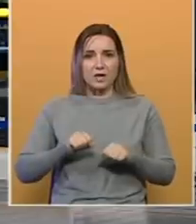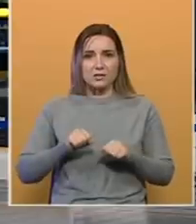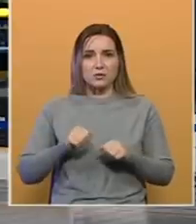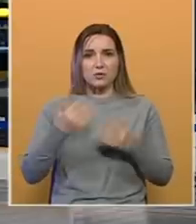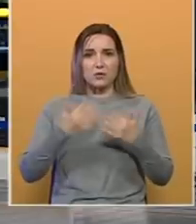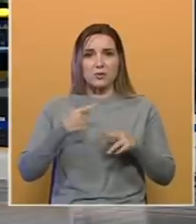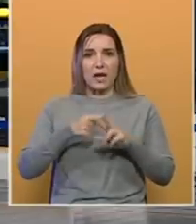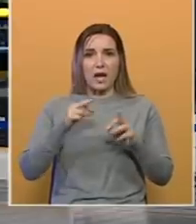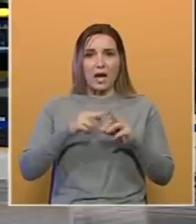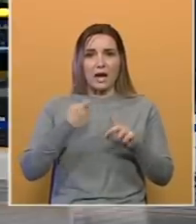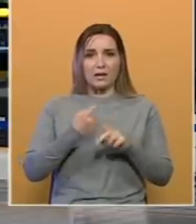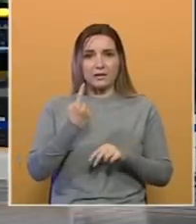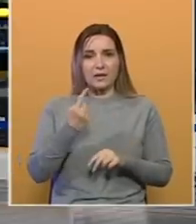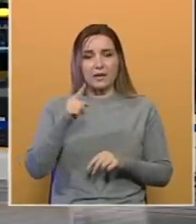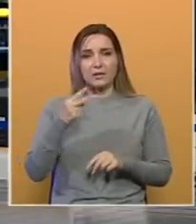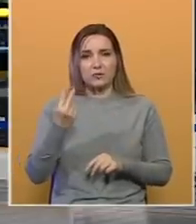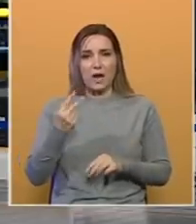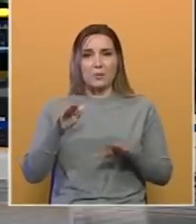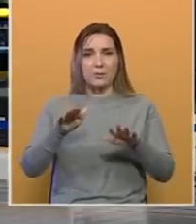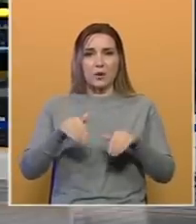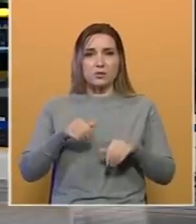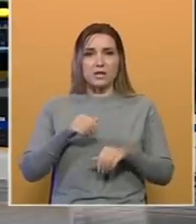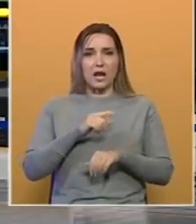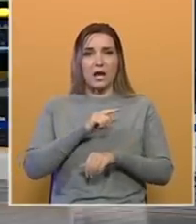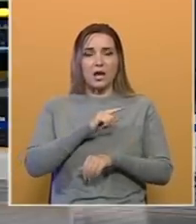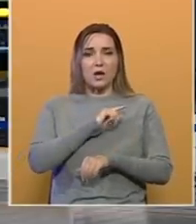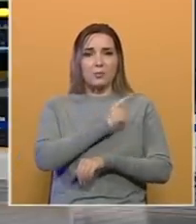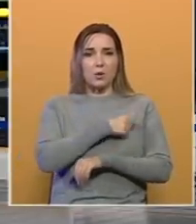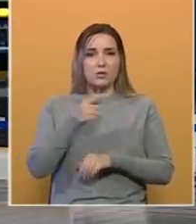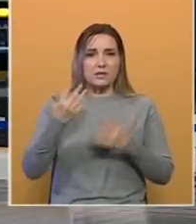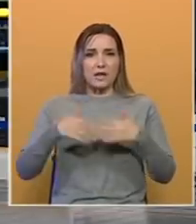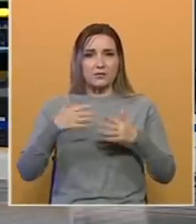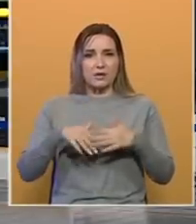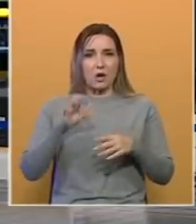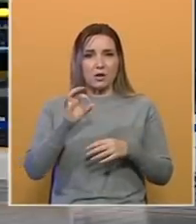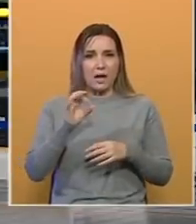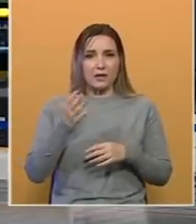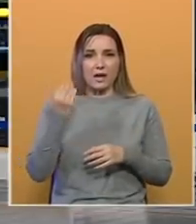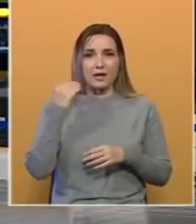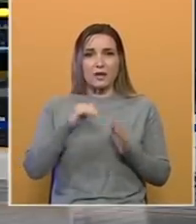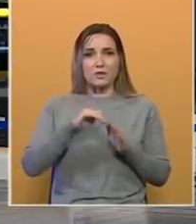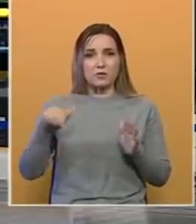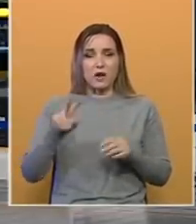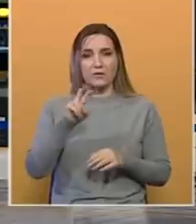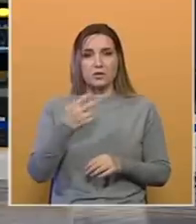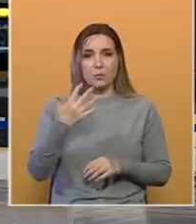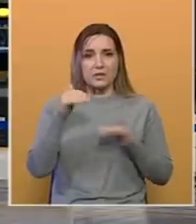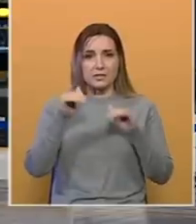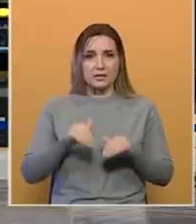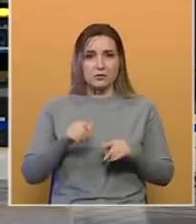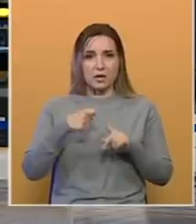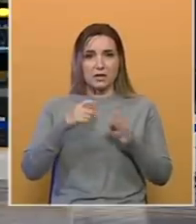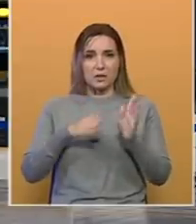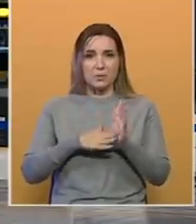tvornicama H1 i H2 preuzela poljska tvrtka Organika. Ova tvrtka je nedavno izdvojila 250 tisuća